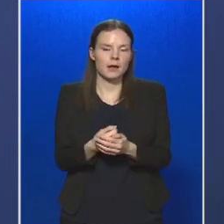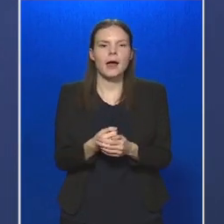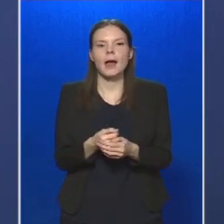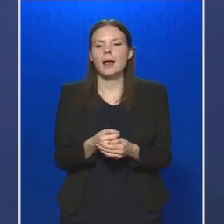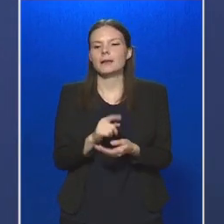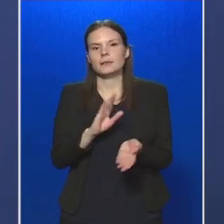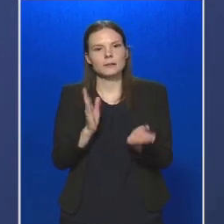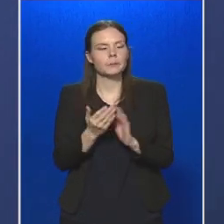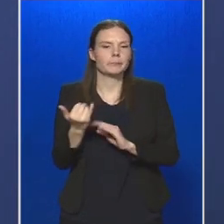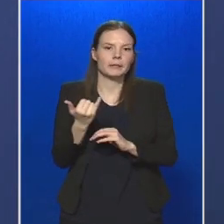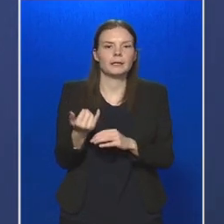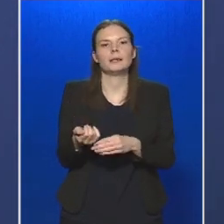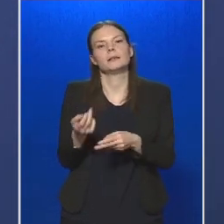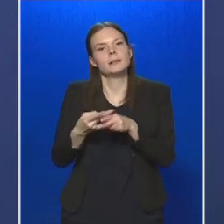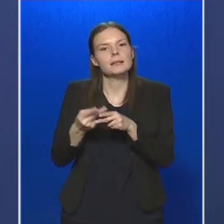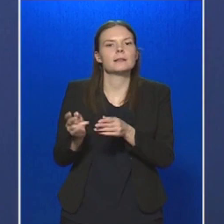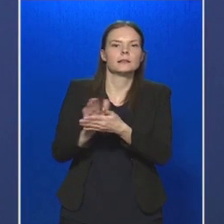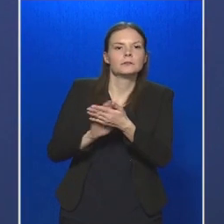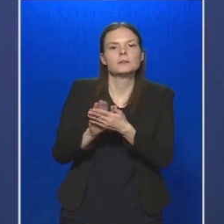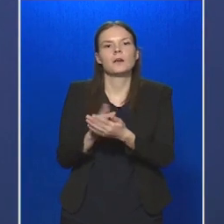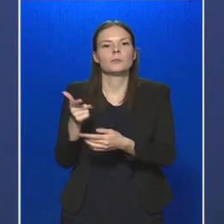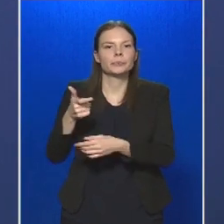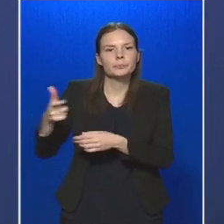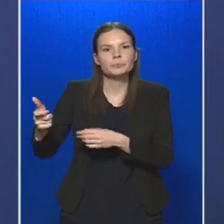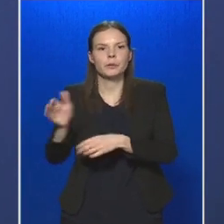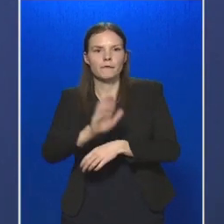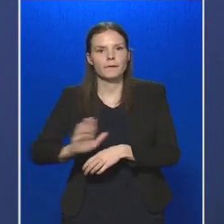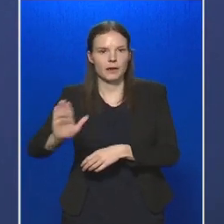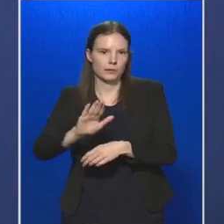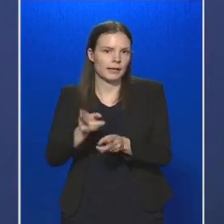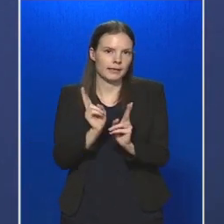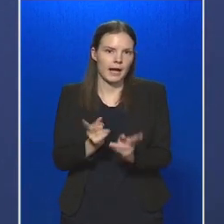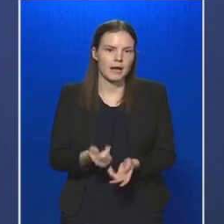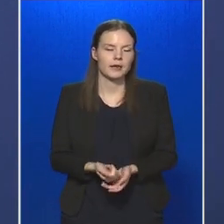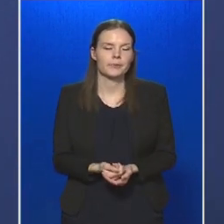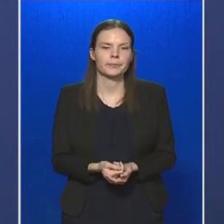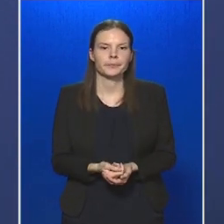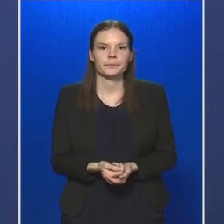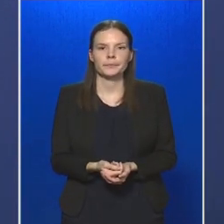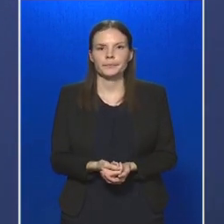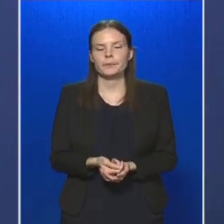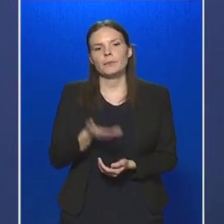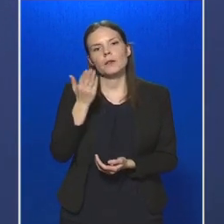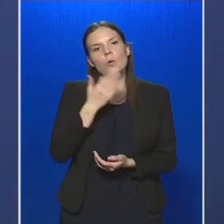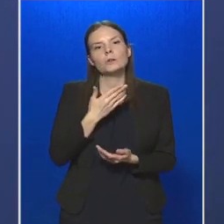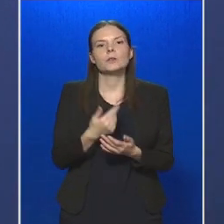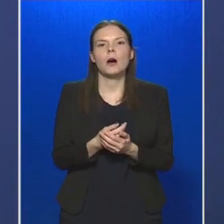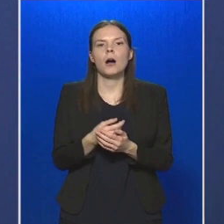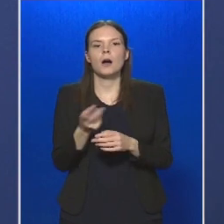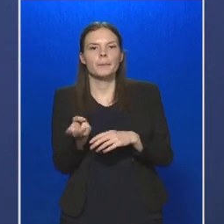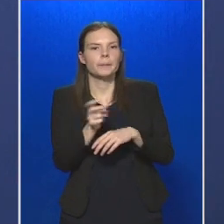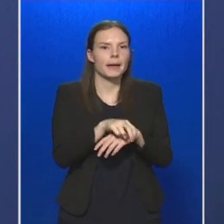jó, hogyha többször tisztítjuk, és fertőtlenítjük is. Hogyha ki és